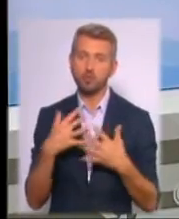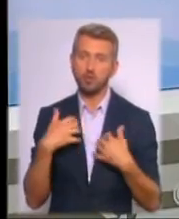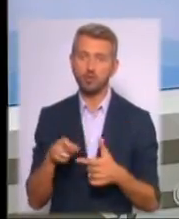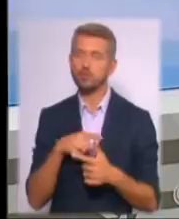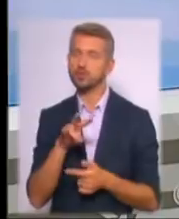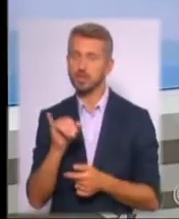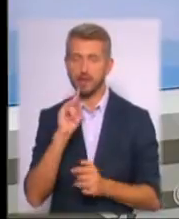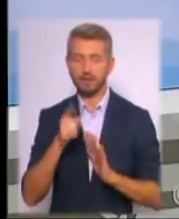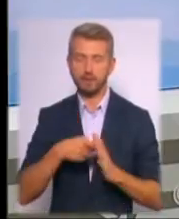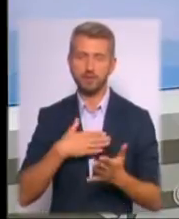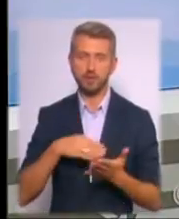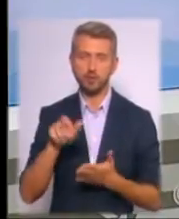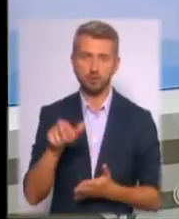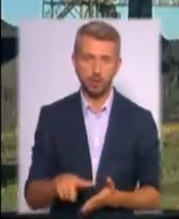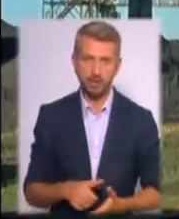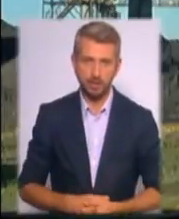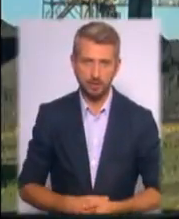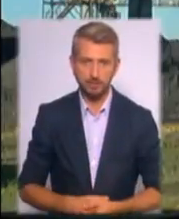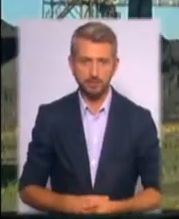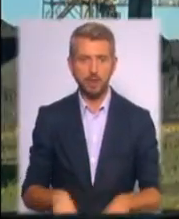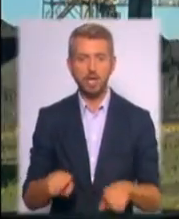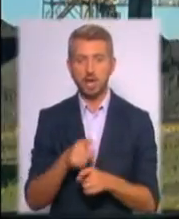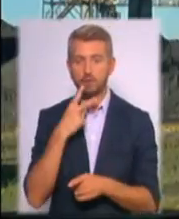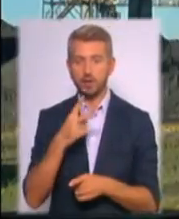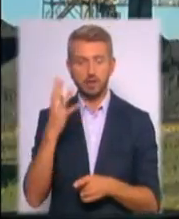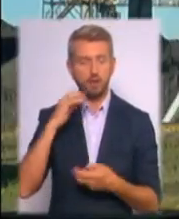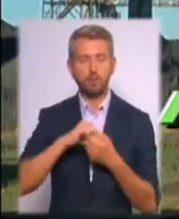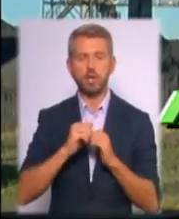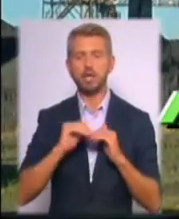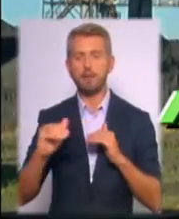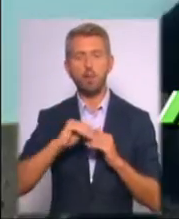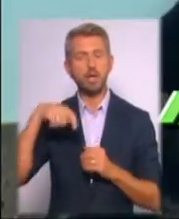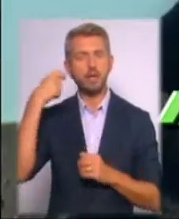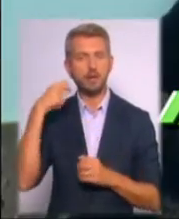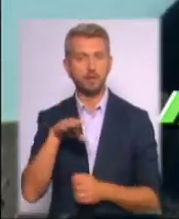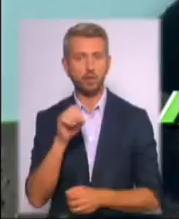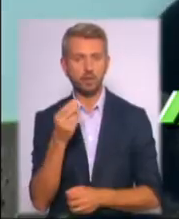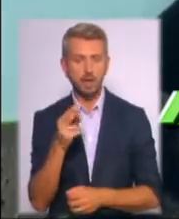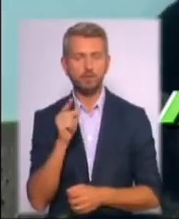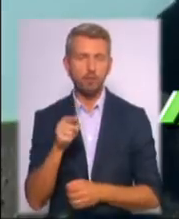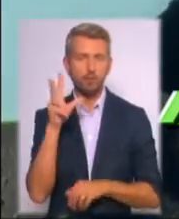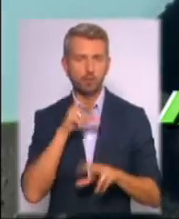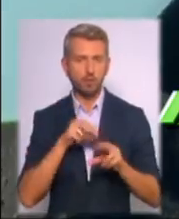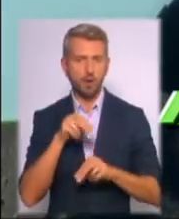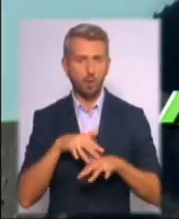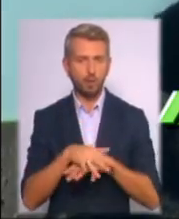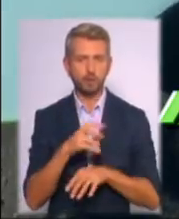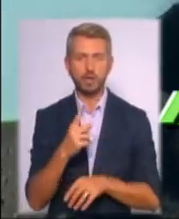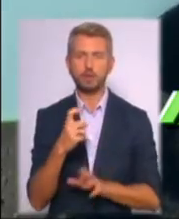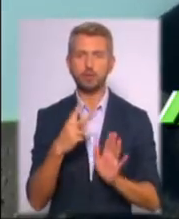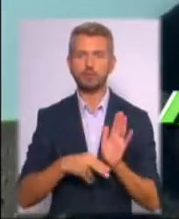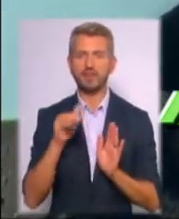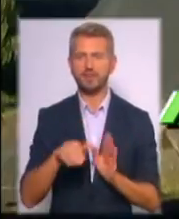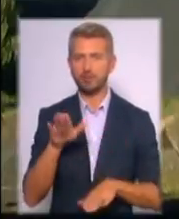дізнавалась Вероніка Секти. Так виглядає вугільне поле Дарницької ТЕЦ. Воно розраховано на 170 тисяч тонн